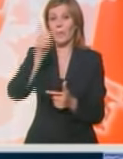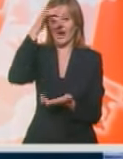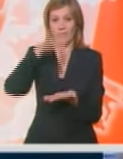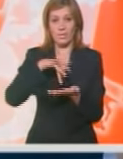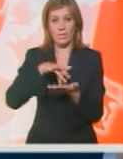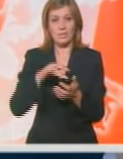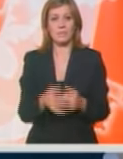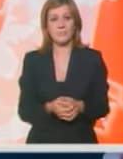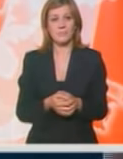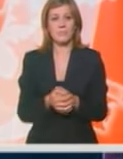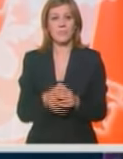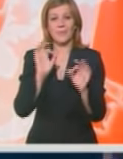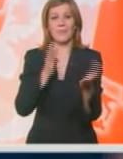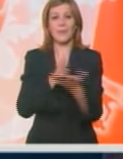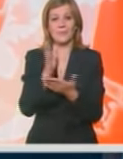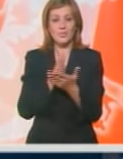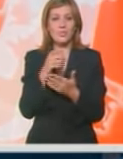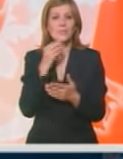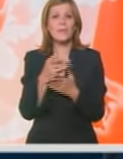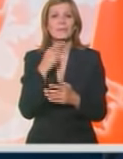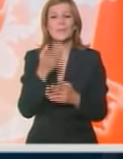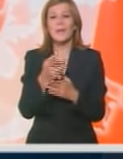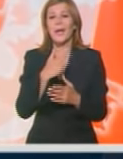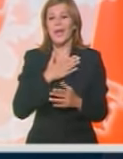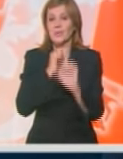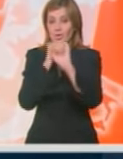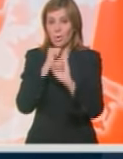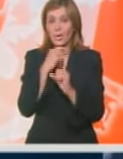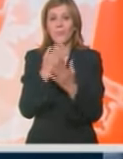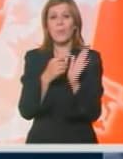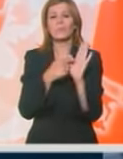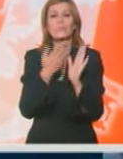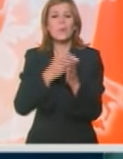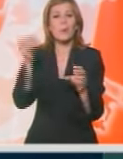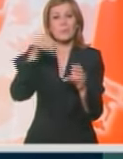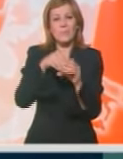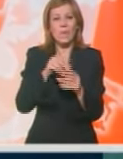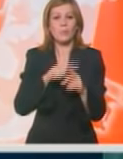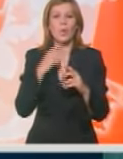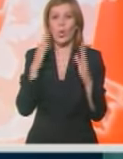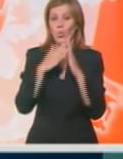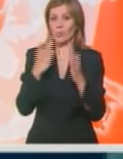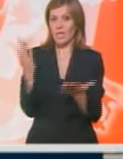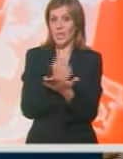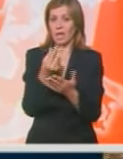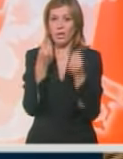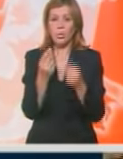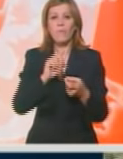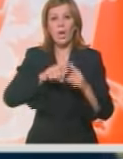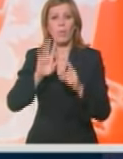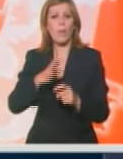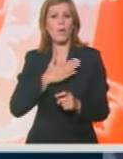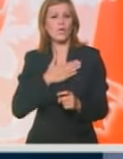U svakom slučaju, poluvekovni jubilaj srpske trube prilika je da se popuni deficit upućnom budžetu, a svaka roba